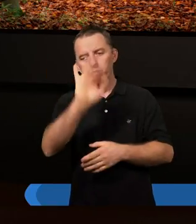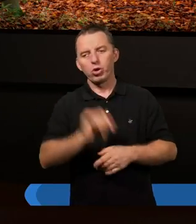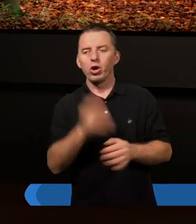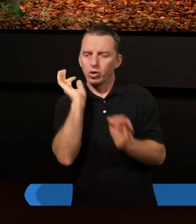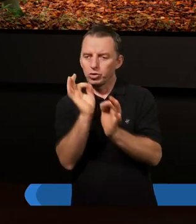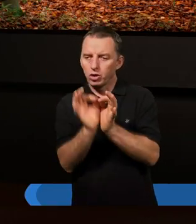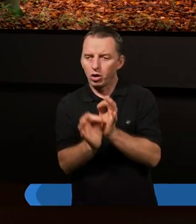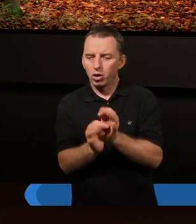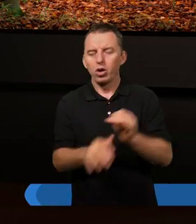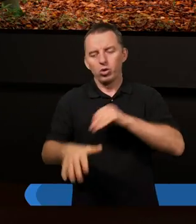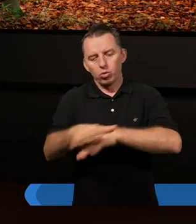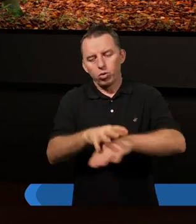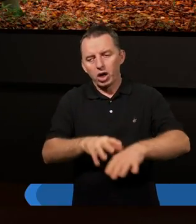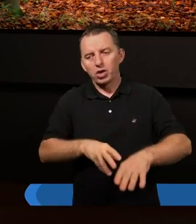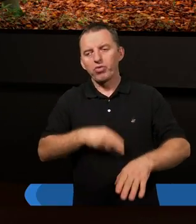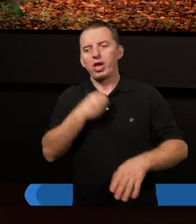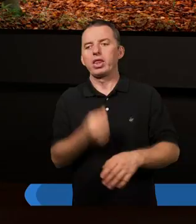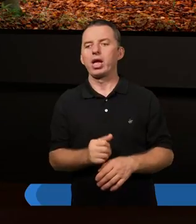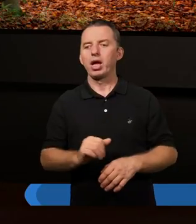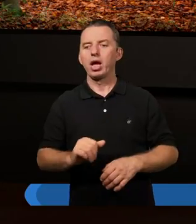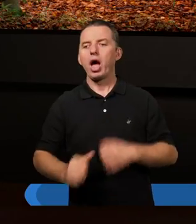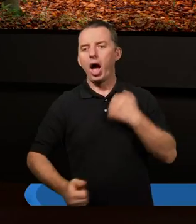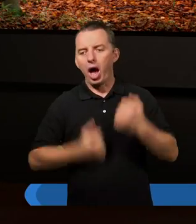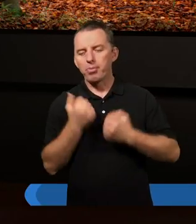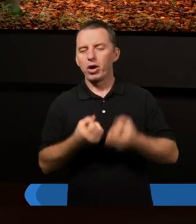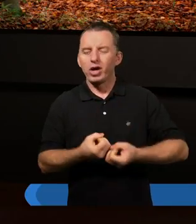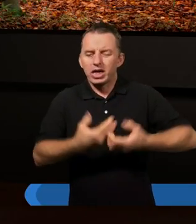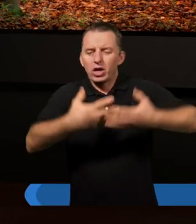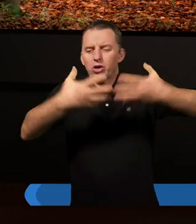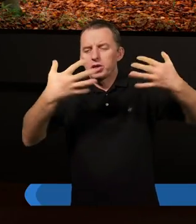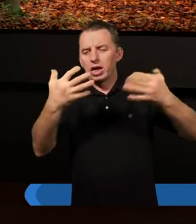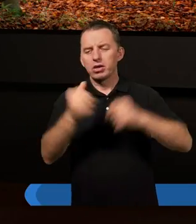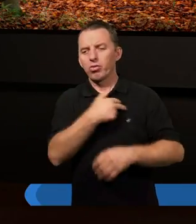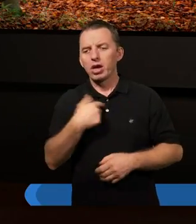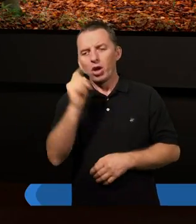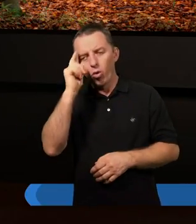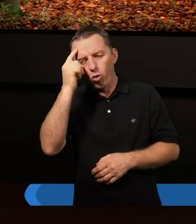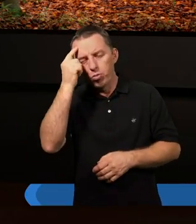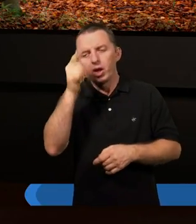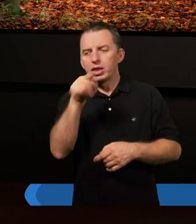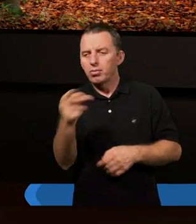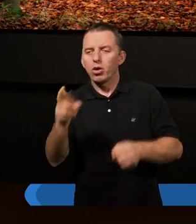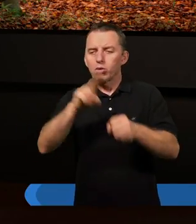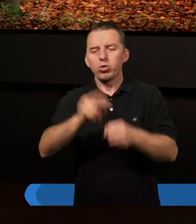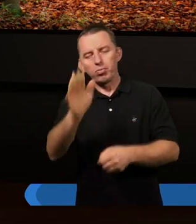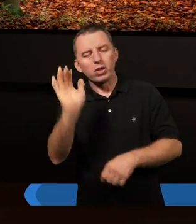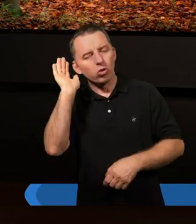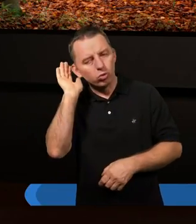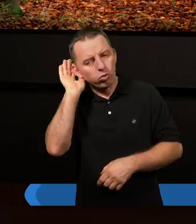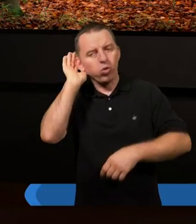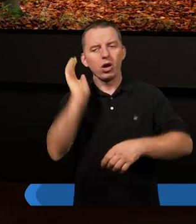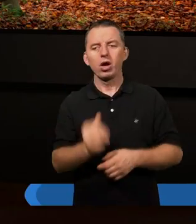a szczególnie też i Ducha Świętego, aby rozjaśnił nasze umysły i tych, którzy będą słuchać,